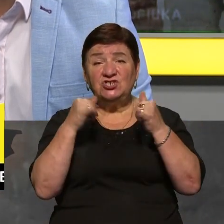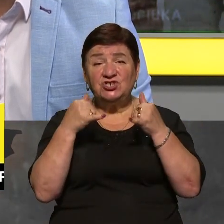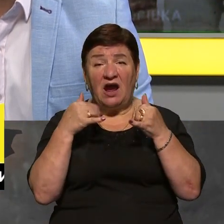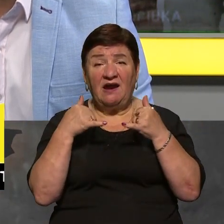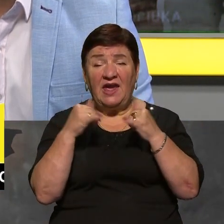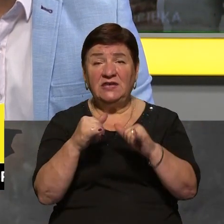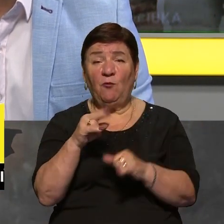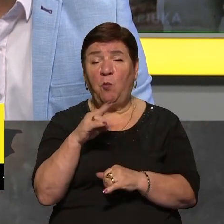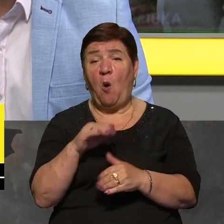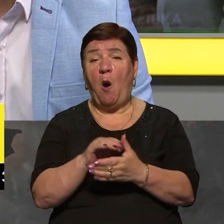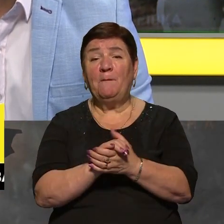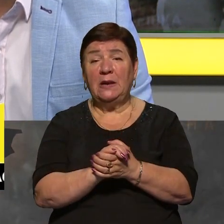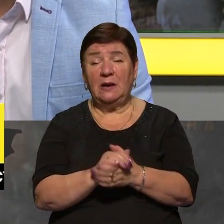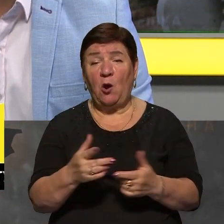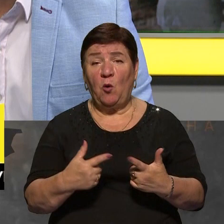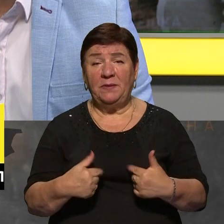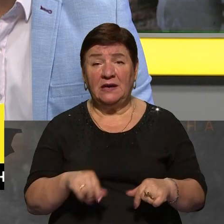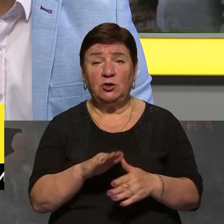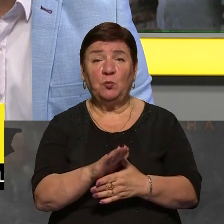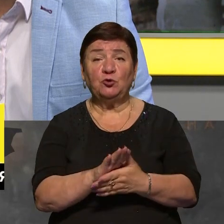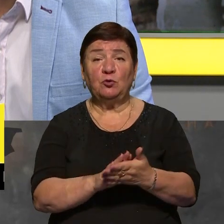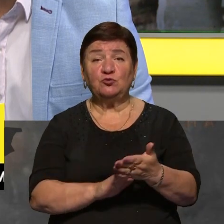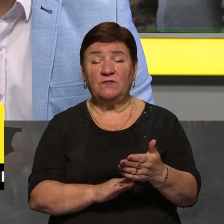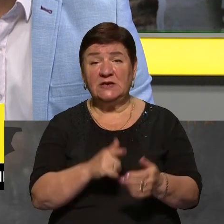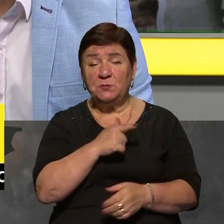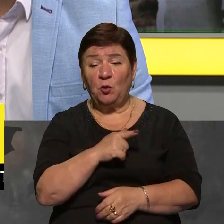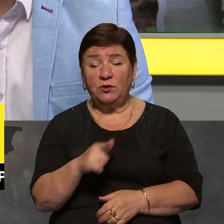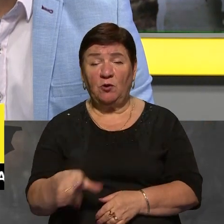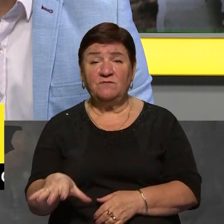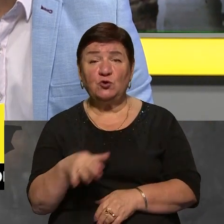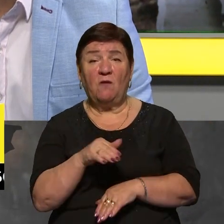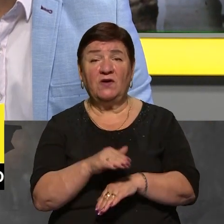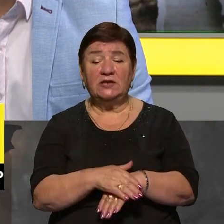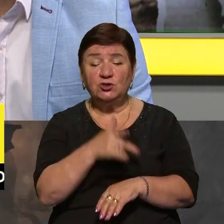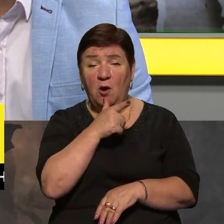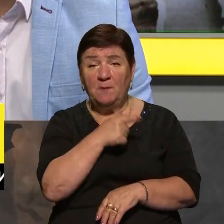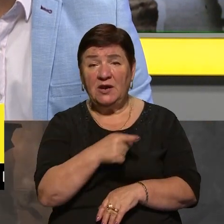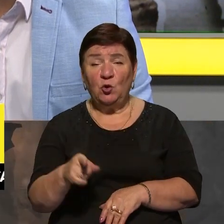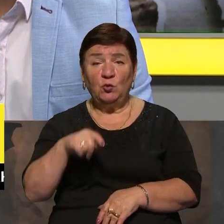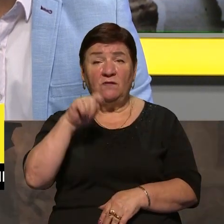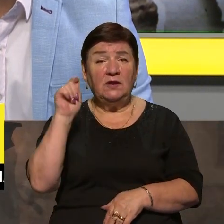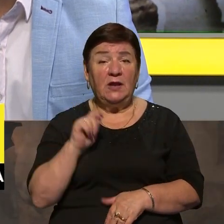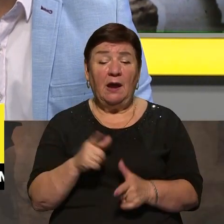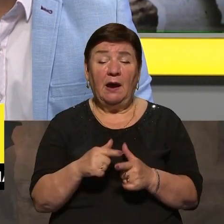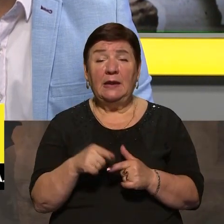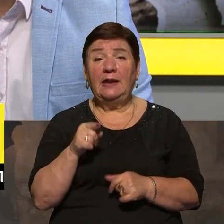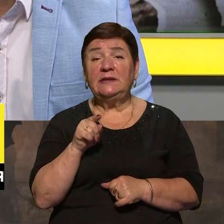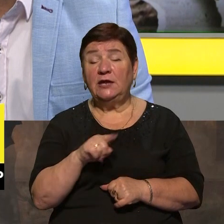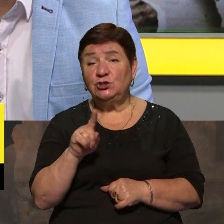зокрема, помирних об'єктів, вона продовжувалася протягом цього фактично періоду війни. Але те, що ворог